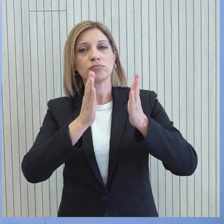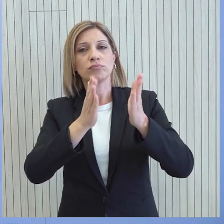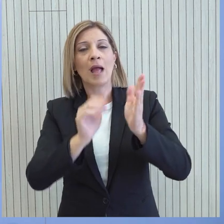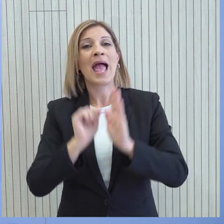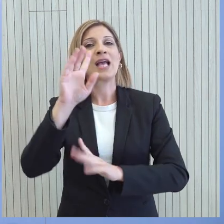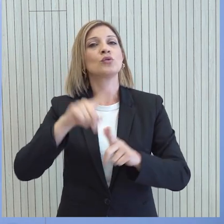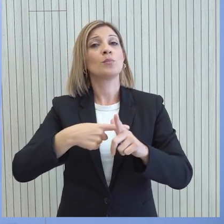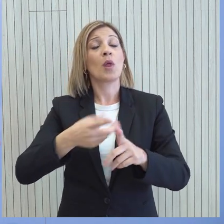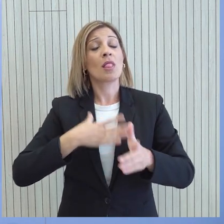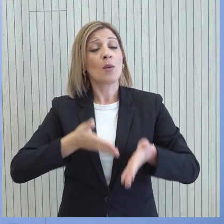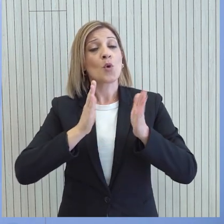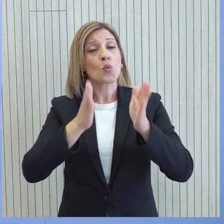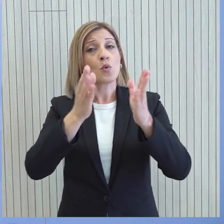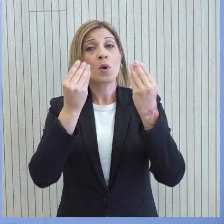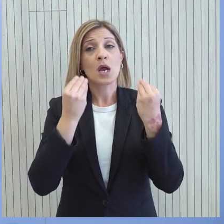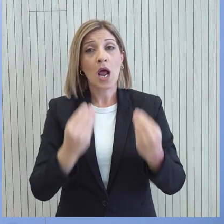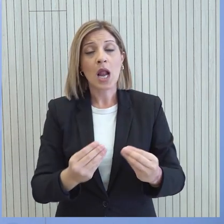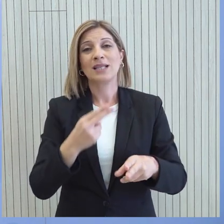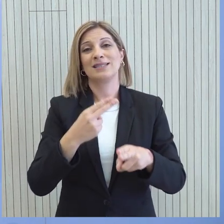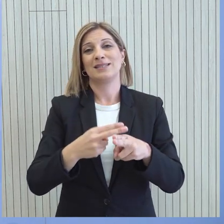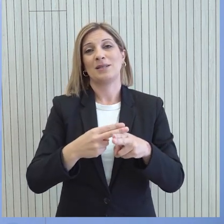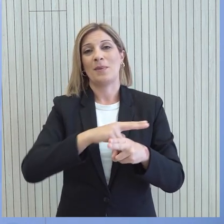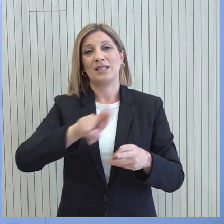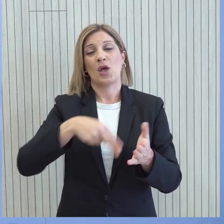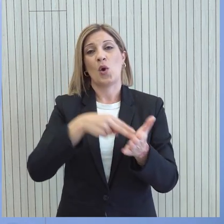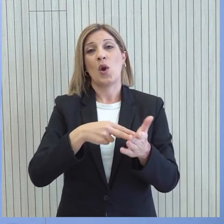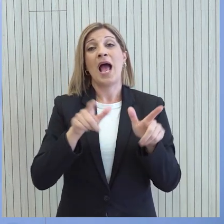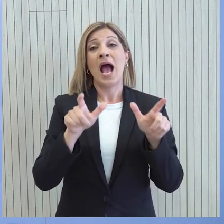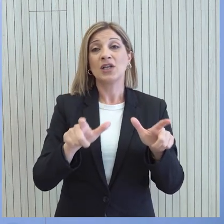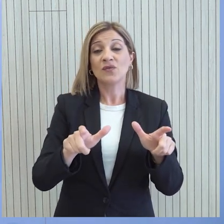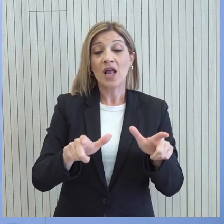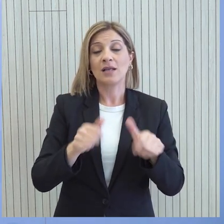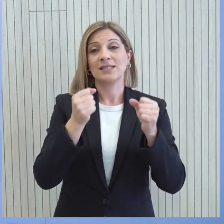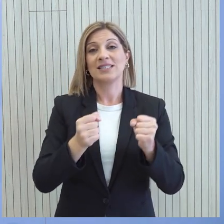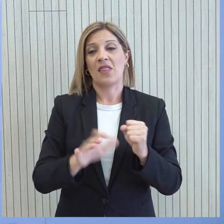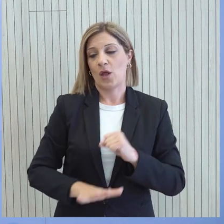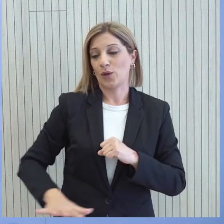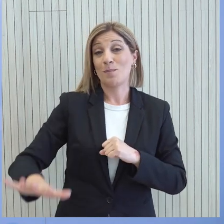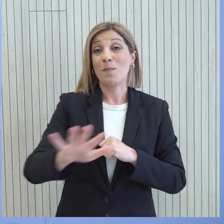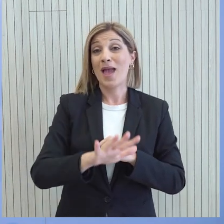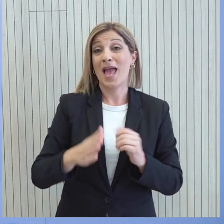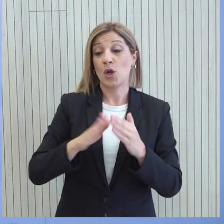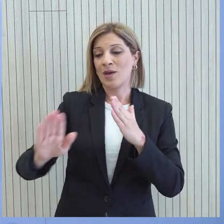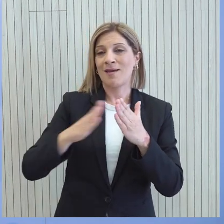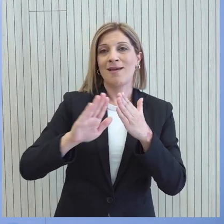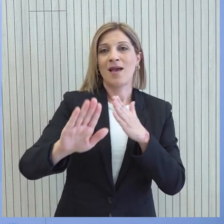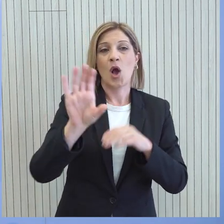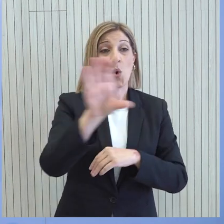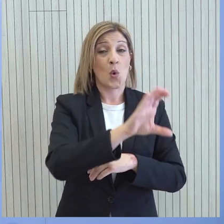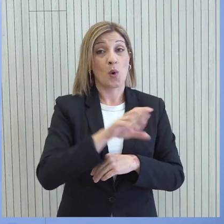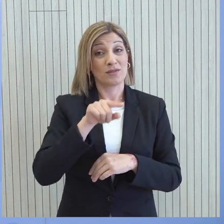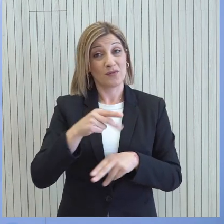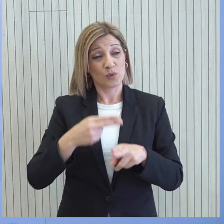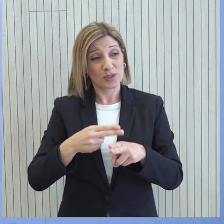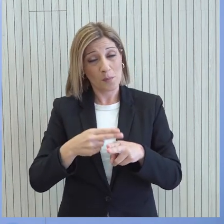εξωτερική πολιτική μπορεί να συμβάλλει καθοριστικά στην ασφάλεια και στην σταθερότητα της ευρύτερης περιοχής μας. Με την